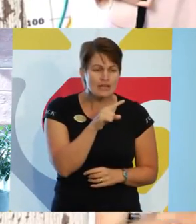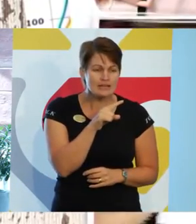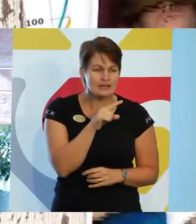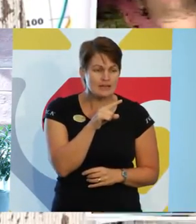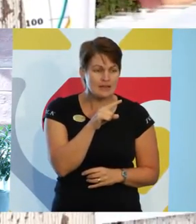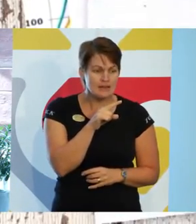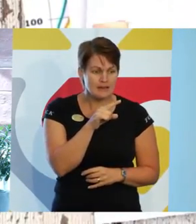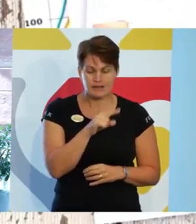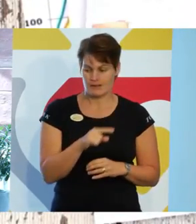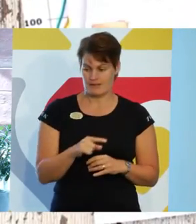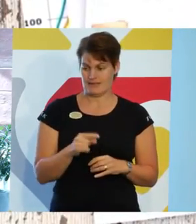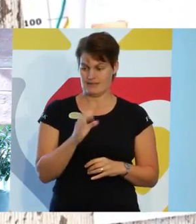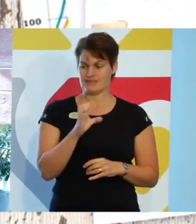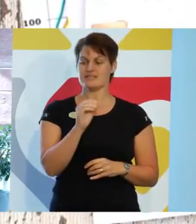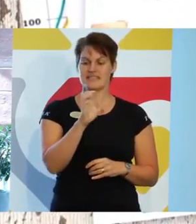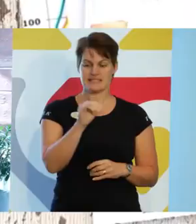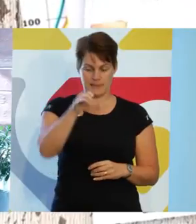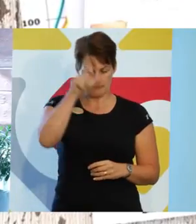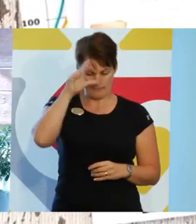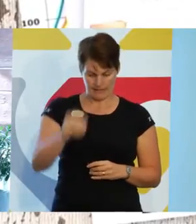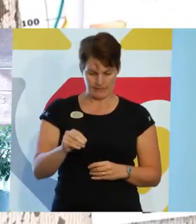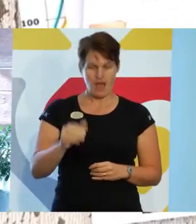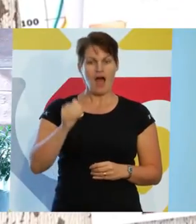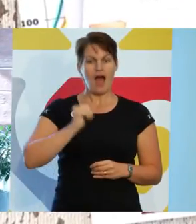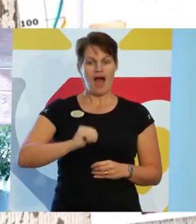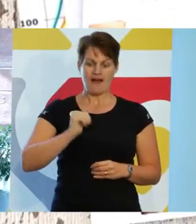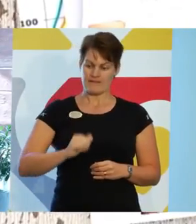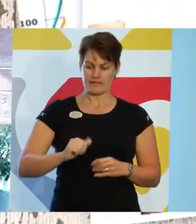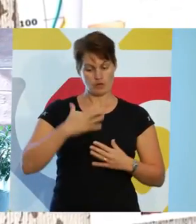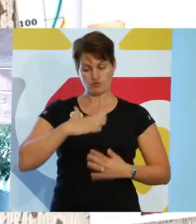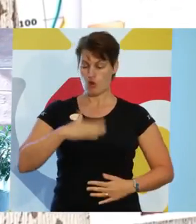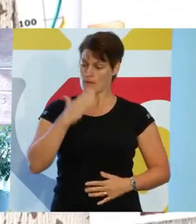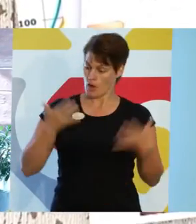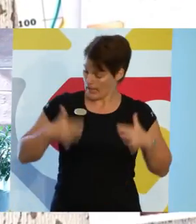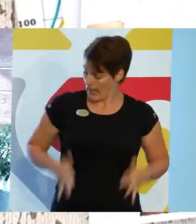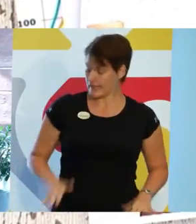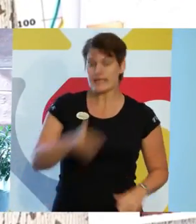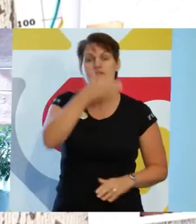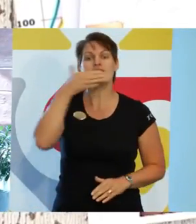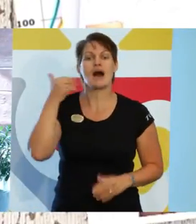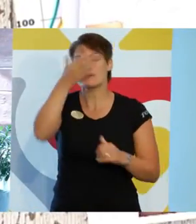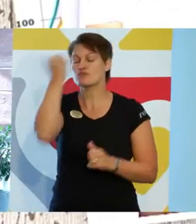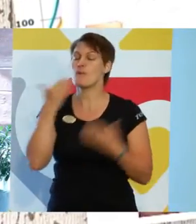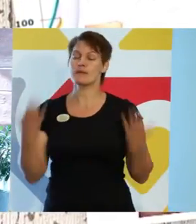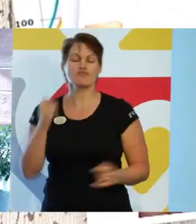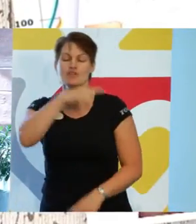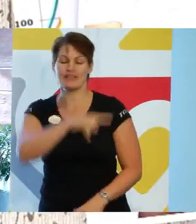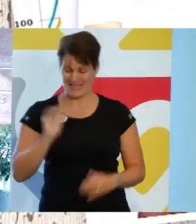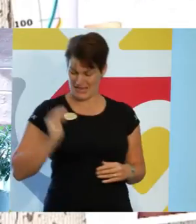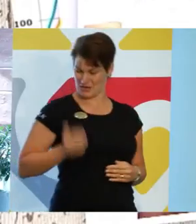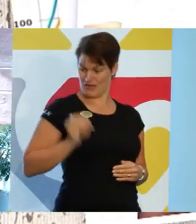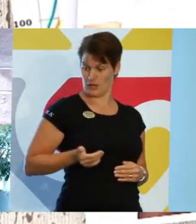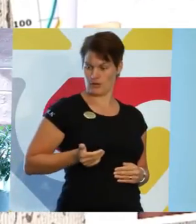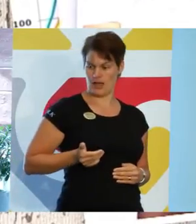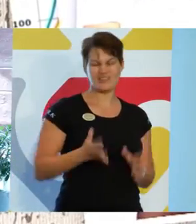sisman att på denna tiden till exempel kunna använda sig av en skön klänning en varm sommardag. Kvinnorna var